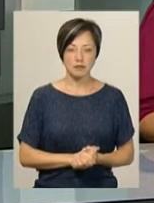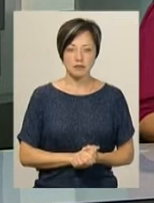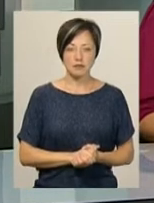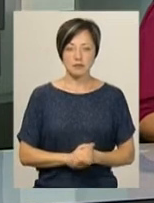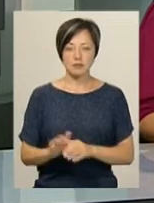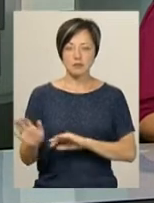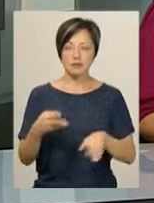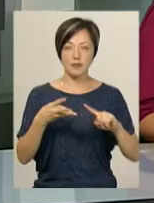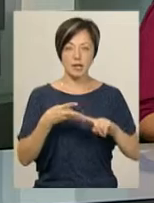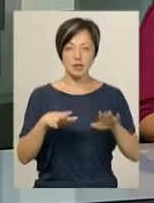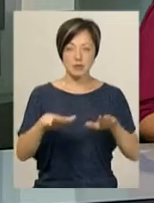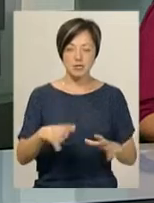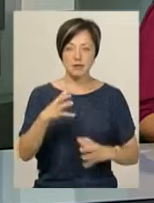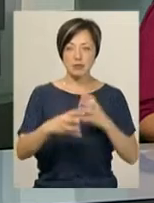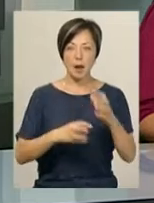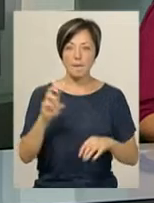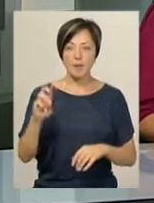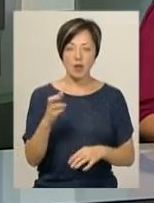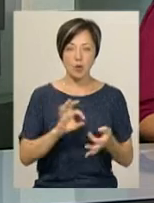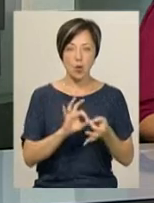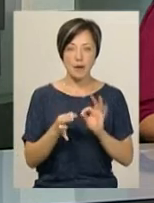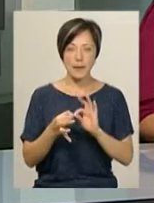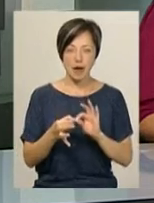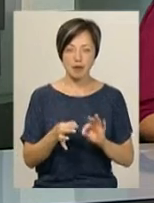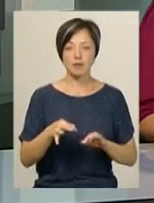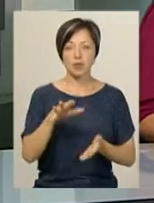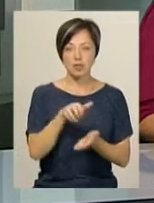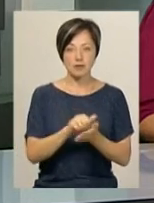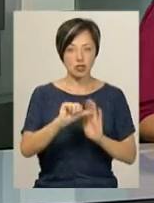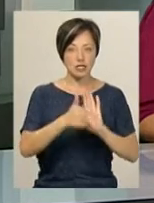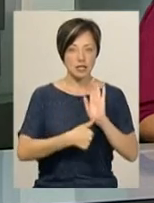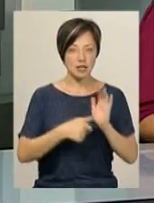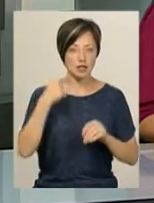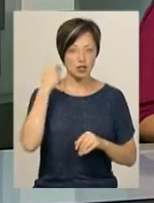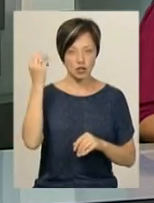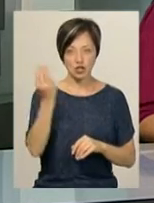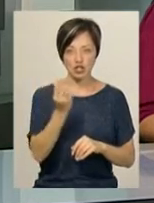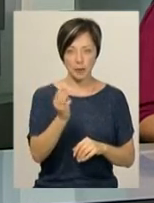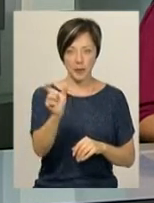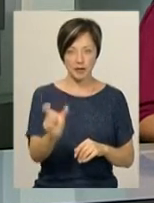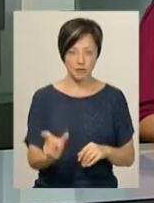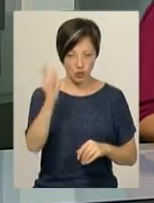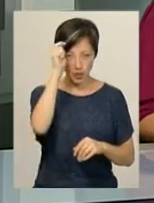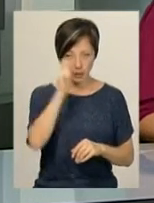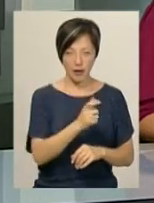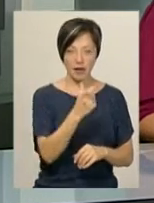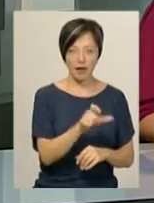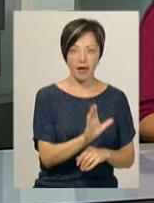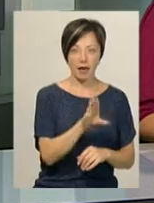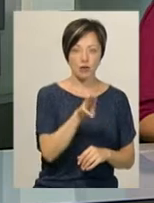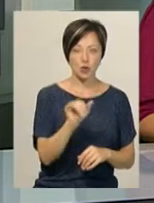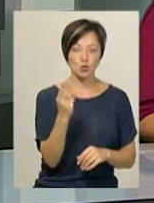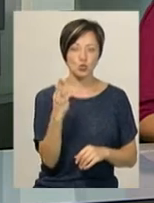Третє місце на міжнародній біологічній олімпіаді в Тегерані посів 16-річний шепетівчанин Владислав Євтушок. Він